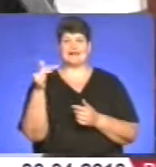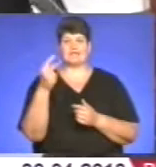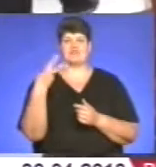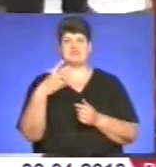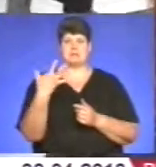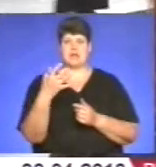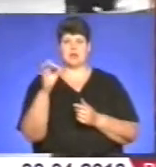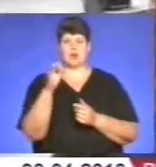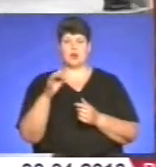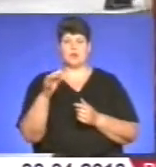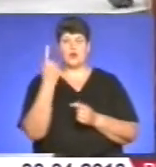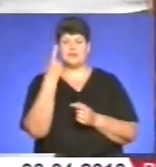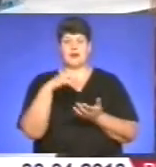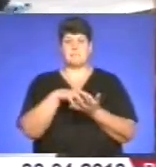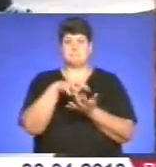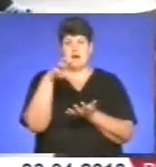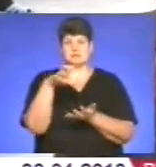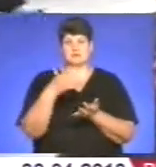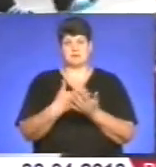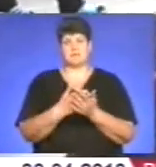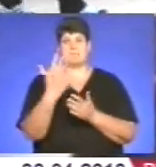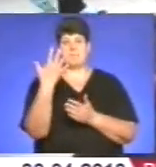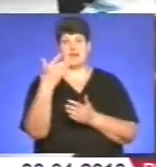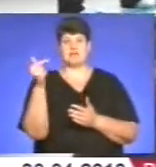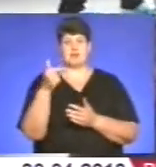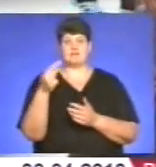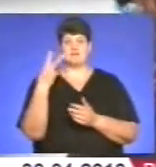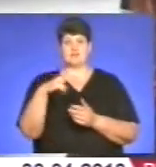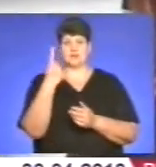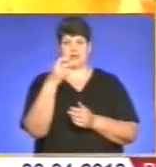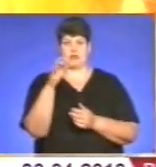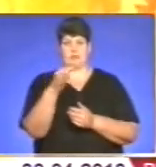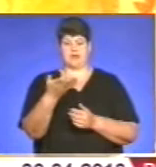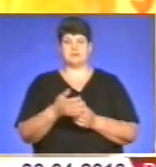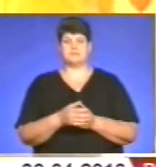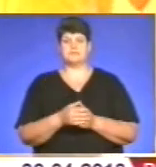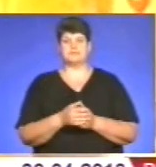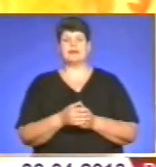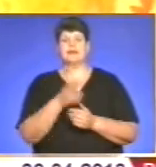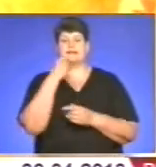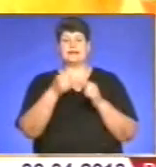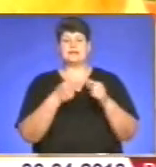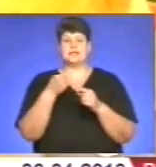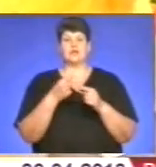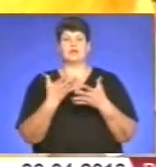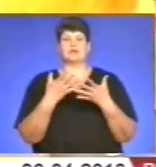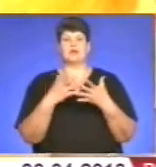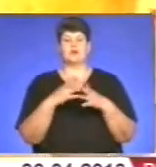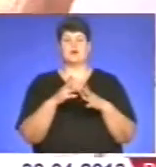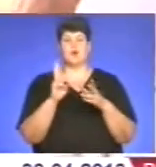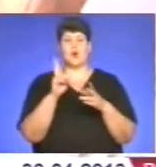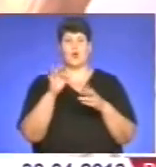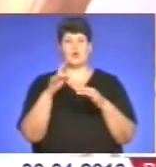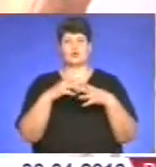копійок. Одна паска буде виходити у нас – 5 гривень, 21 копійка. Традиційно кошики прикрашають великоднію